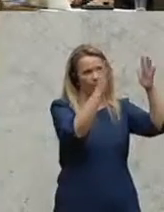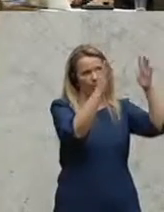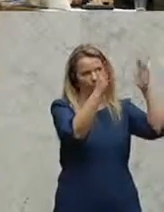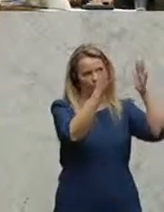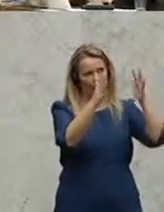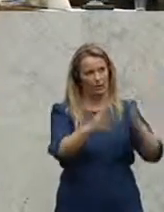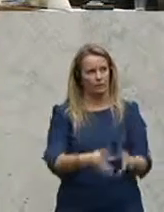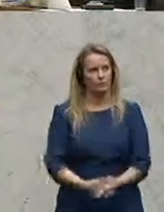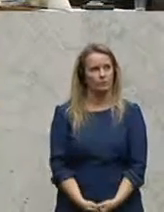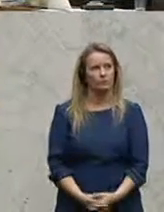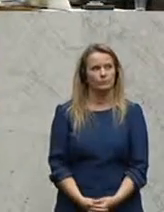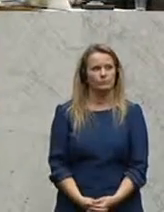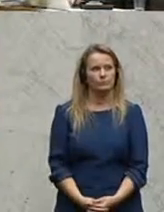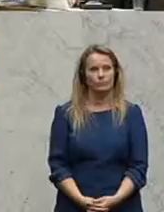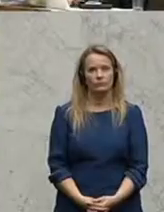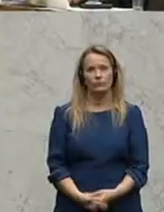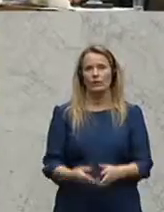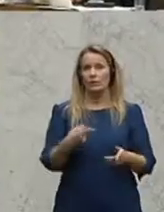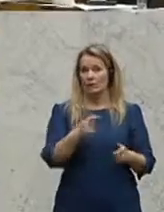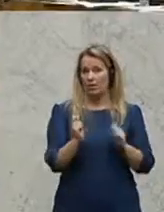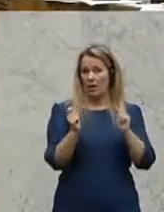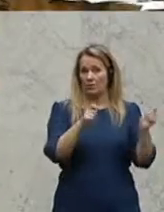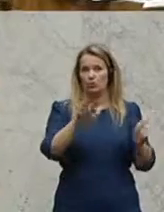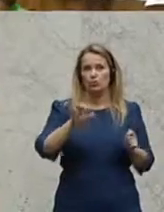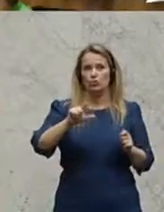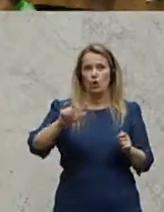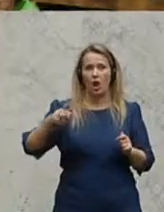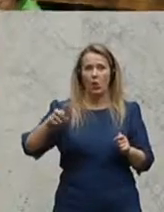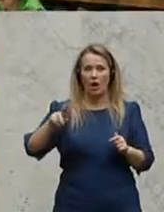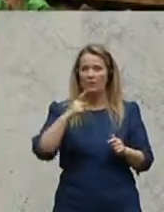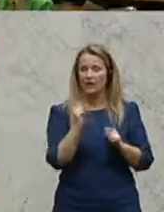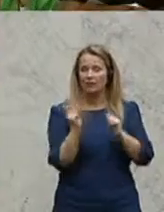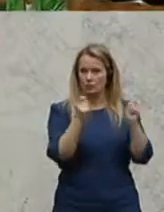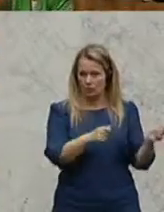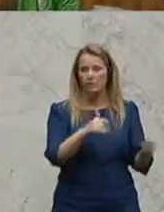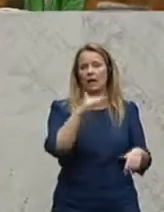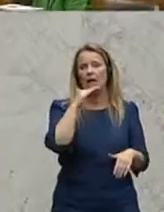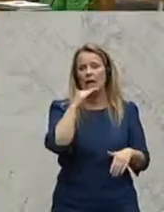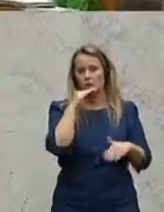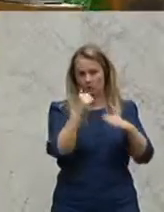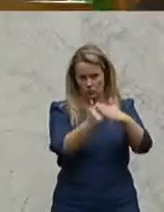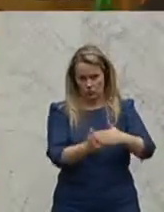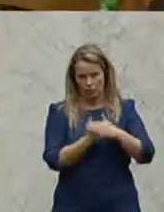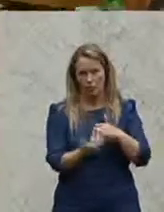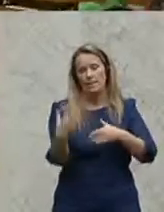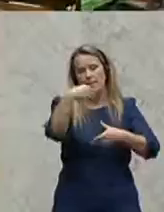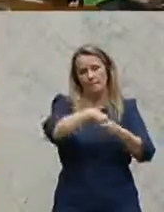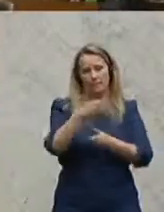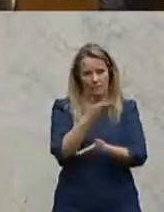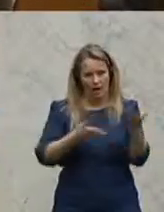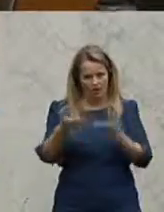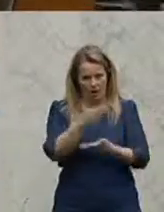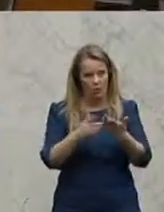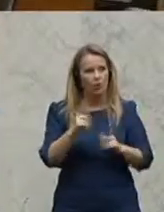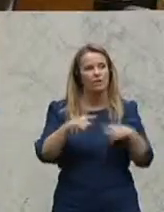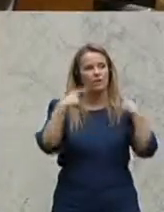Unternehmer seien in den letzten Jahren durch zahlreiche Steuern belastet worden, weshalb nicht verwunderlich sei, dass man kein Wirtschaftswachstum habe argumentiert, von Jutuf